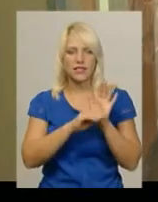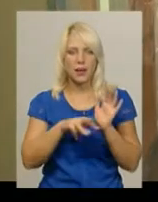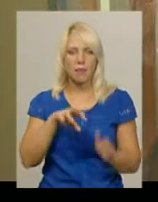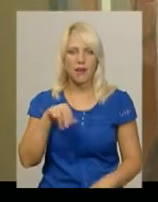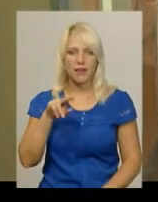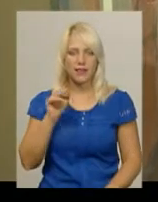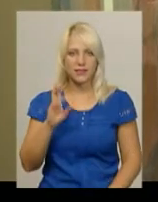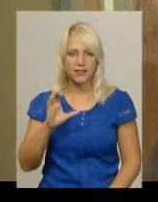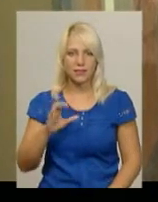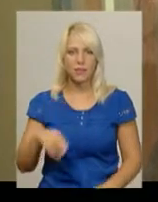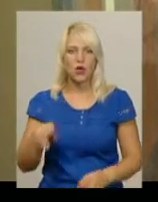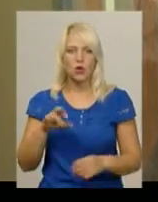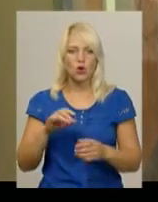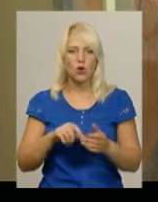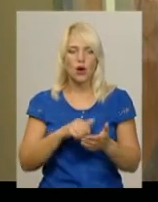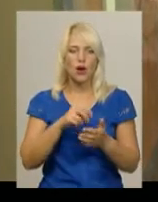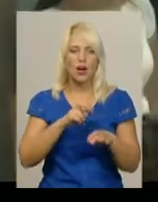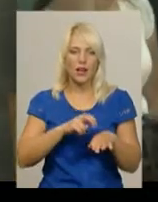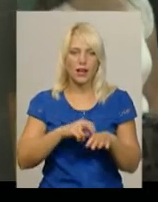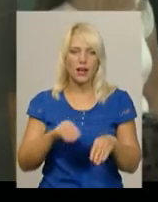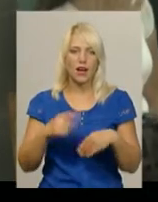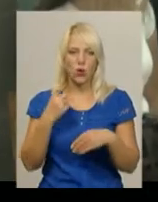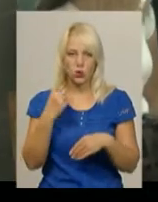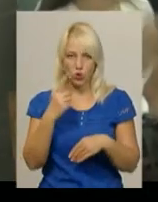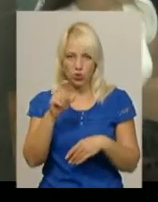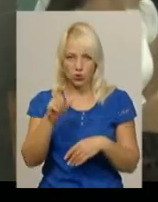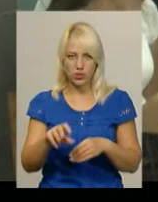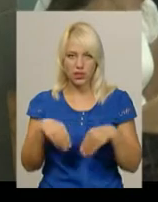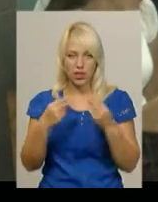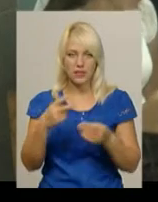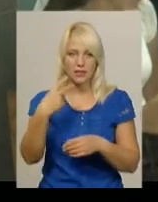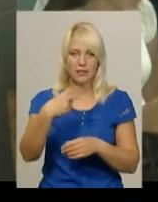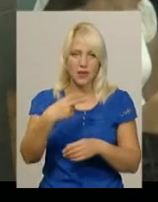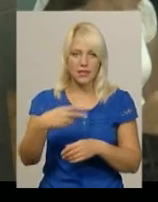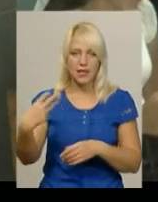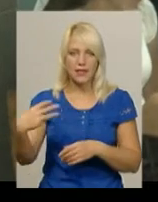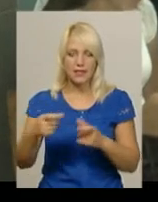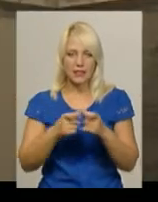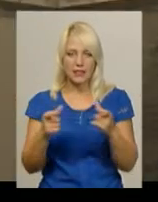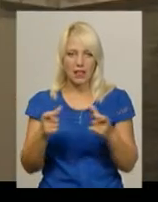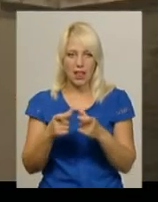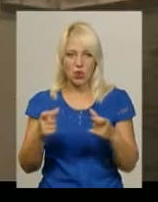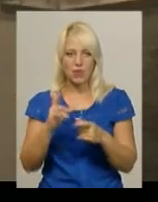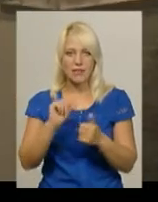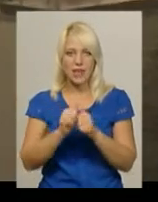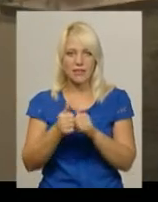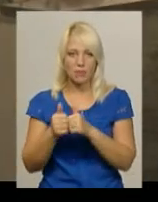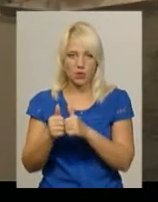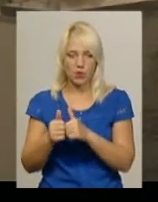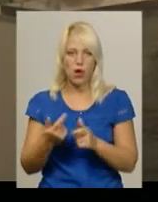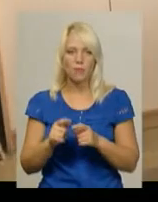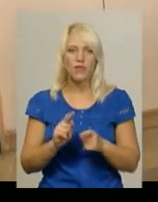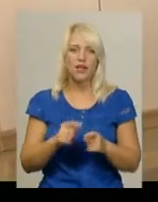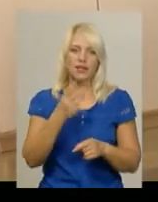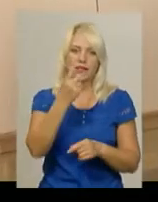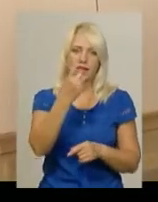лікаря, залежно від спеціалізації, видається 20-30 талонів на зміну. Вони розподіляються пропорційно. Третина видається у